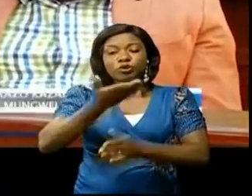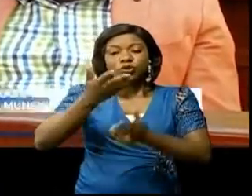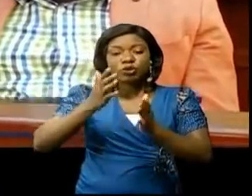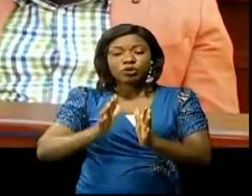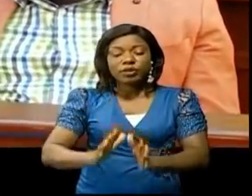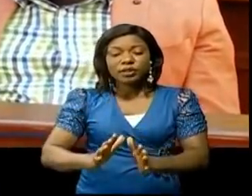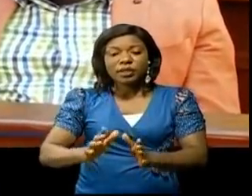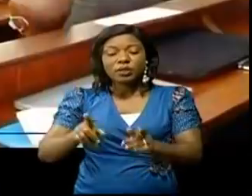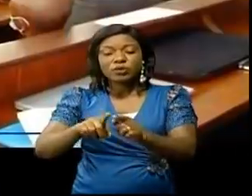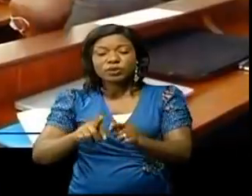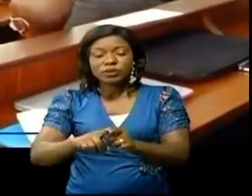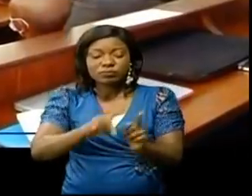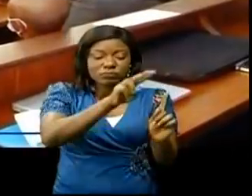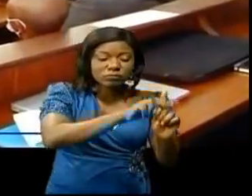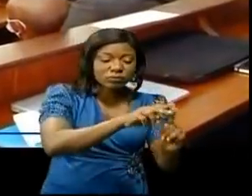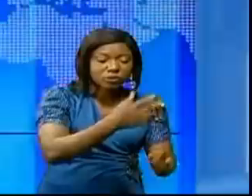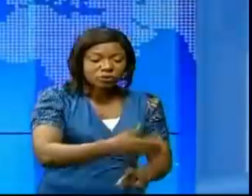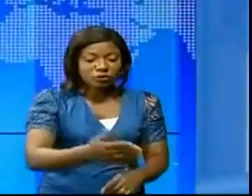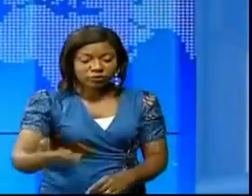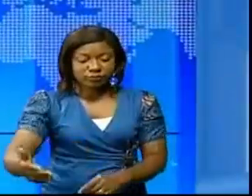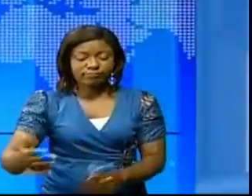de l'intendance et de la logistique.